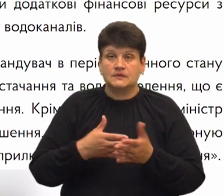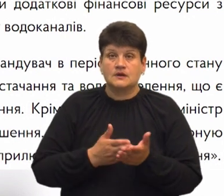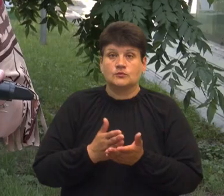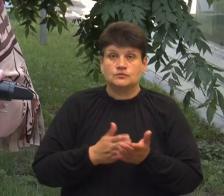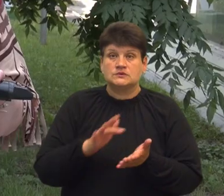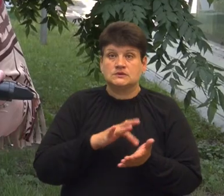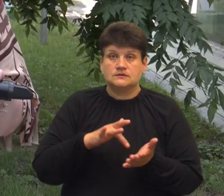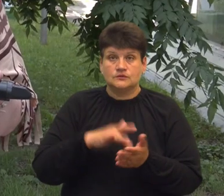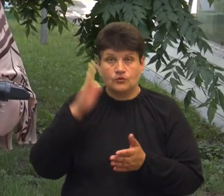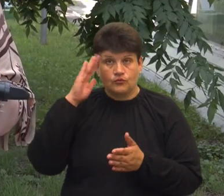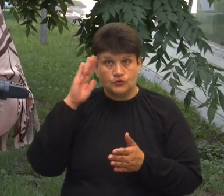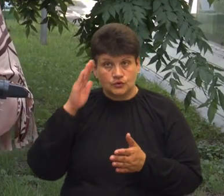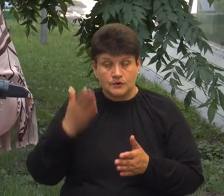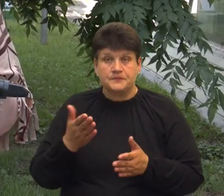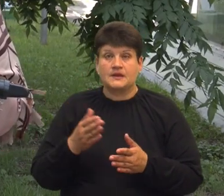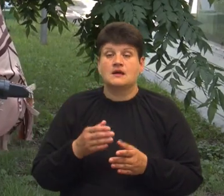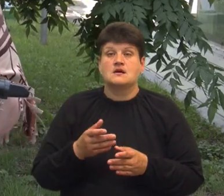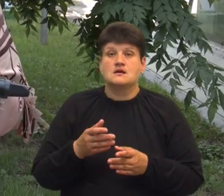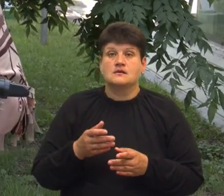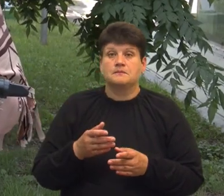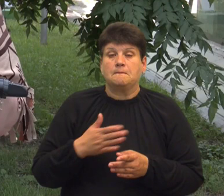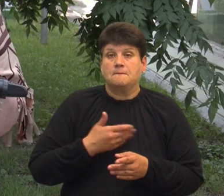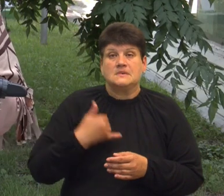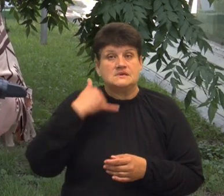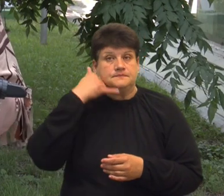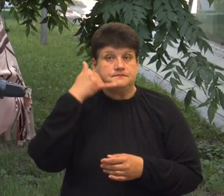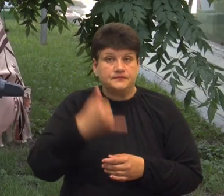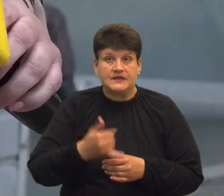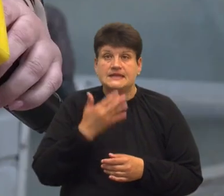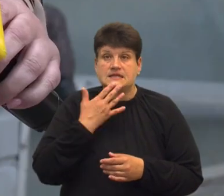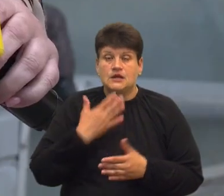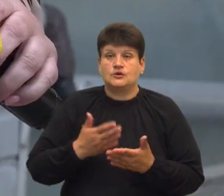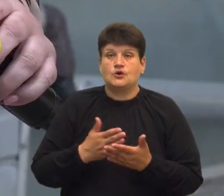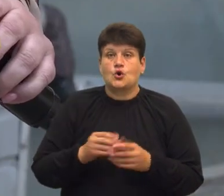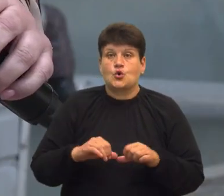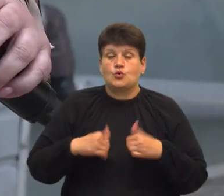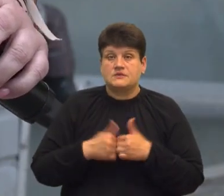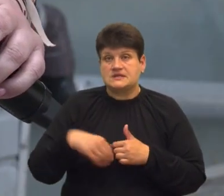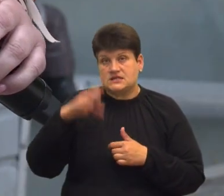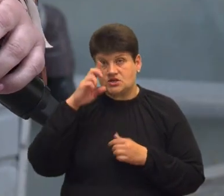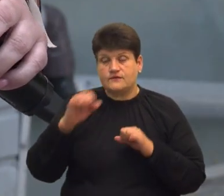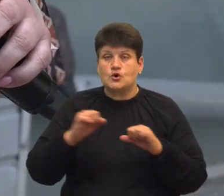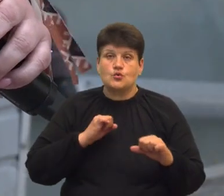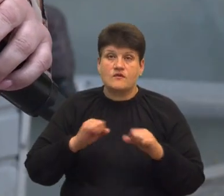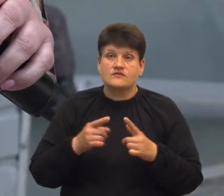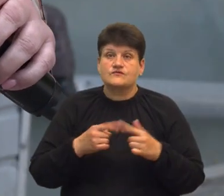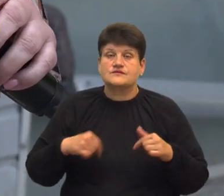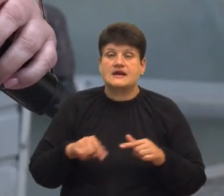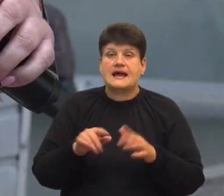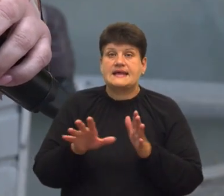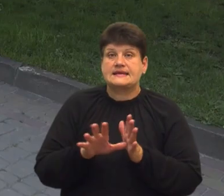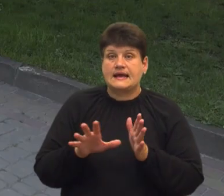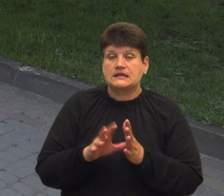централізованого водопостачання та водовідведення, ми звернулися до Національної комісії з державного регулювання у сферах енергетики та